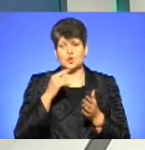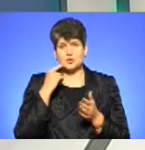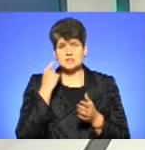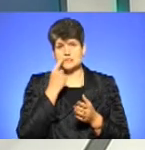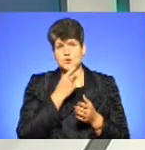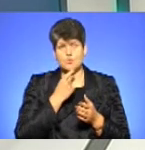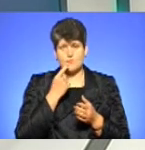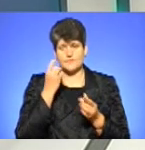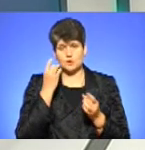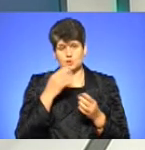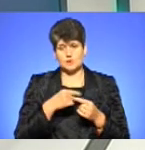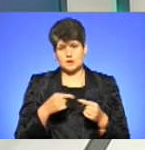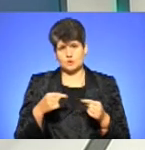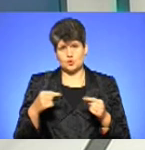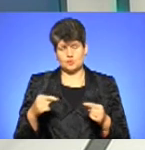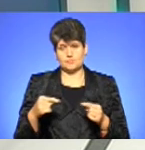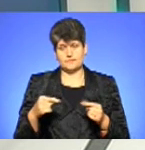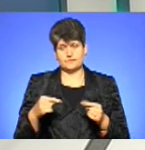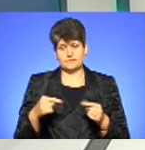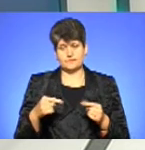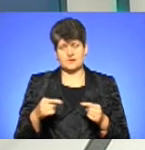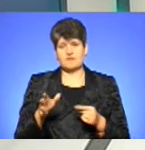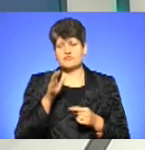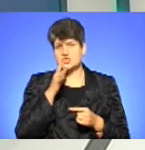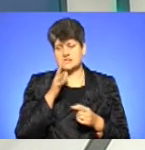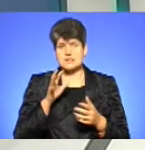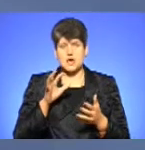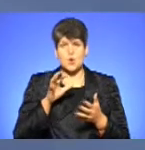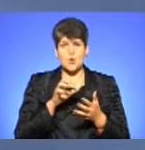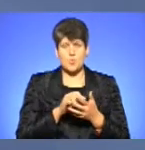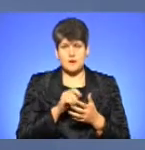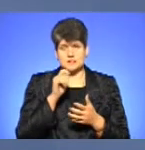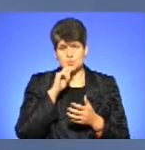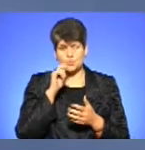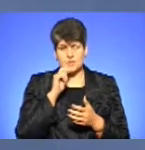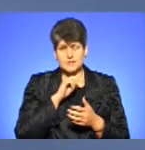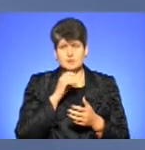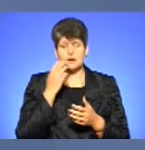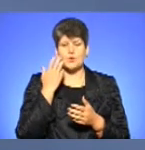культурний продукт. Багато в часи окупації України, коли